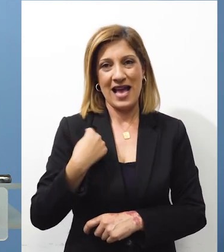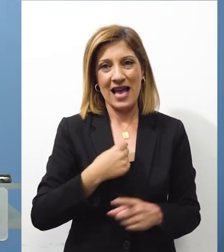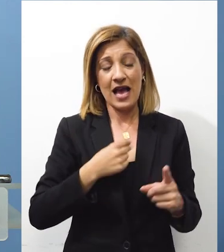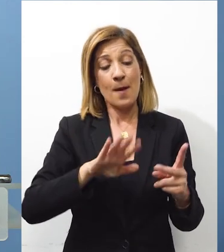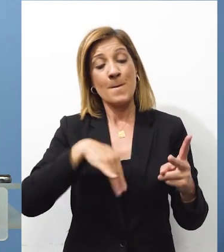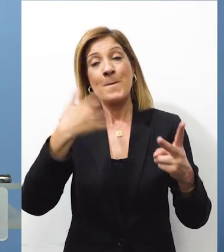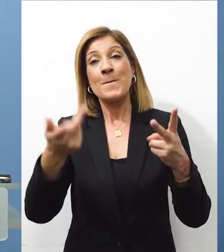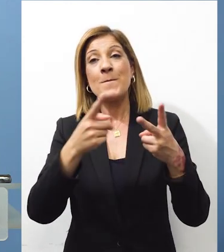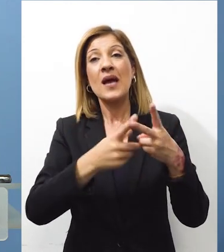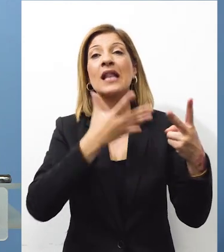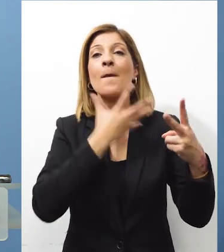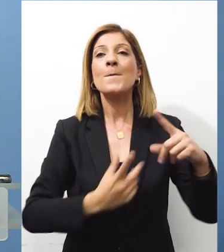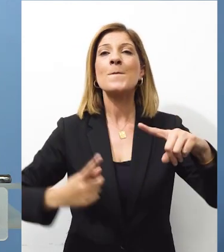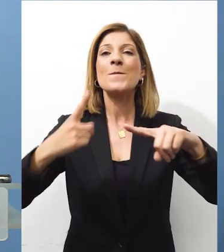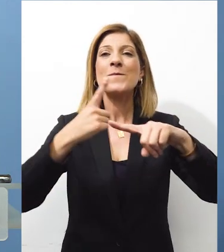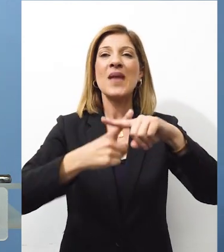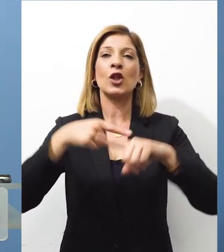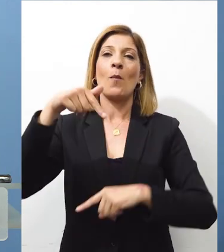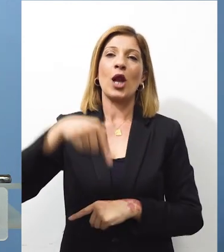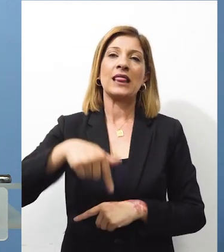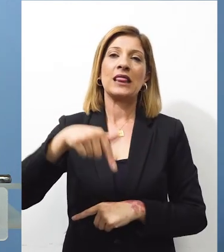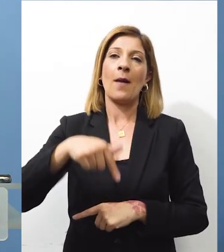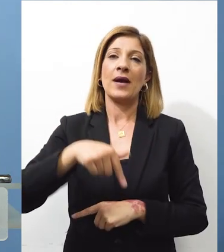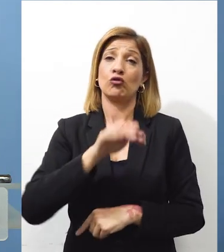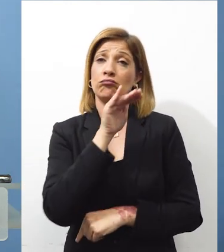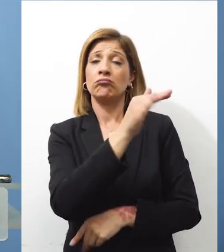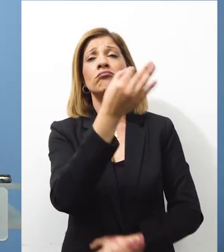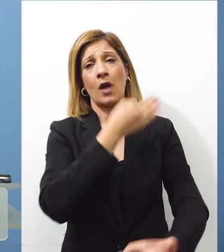Μητρόπολη Ταμασσού στο Επισκοπιό